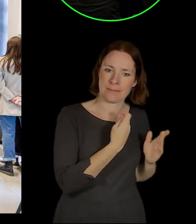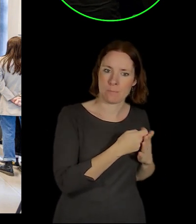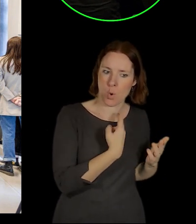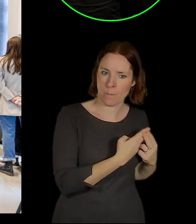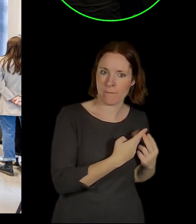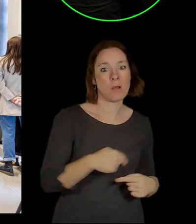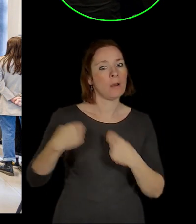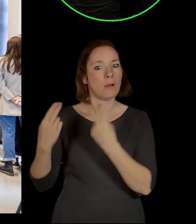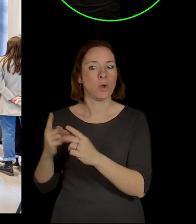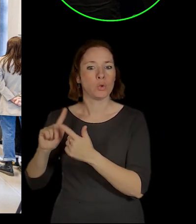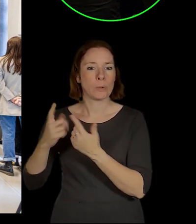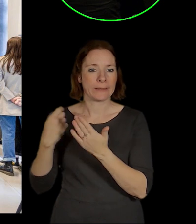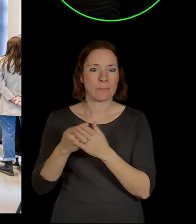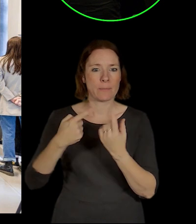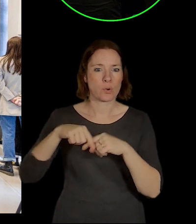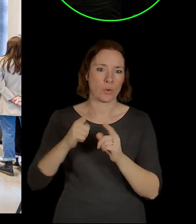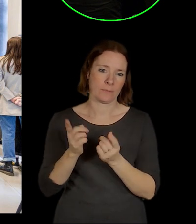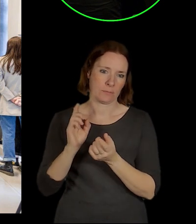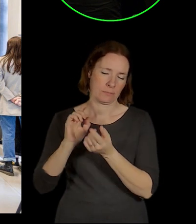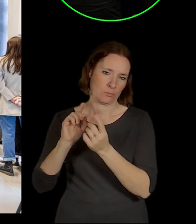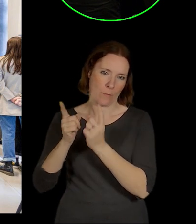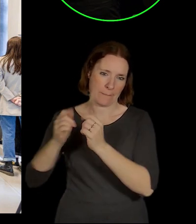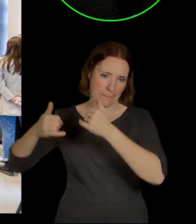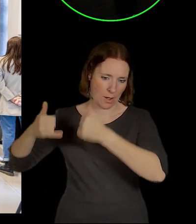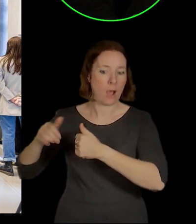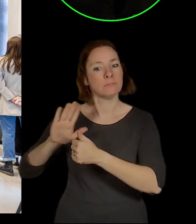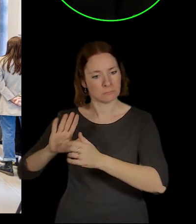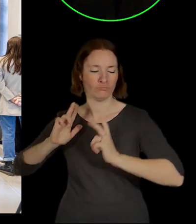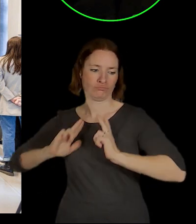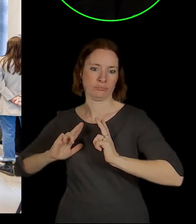jeden eskalátor, který vyhoví dvěma provozovatelům.